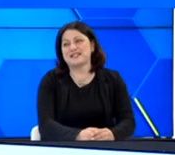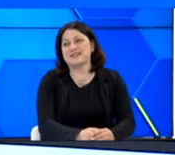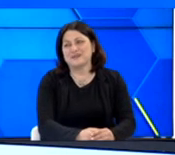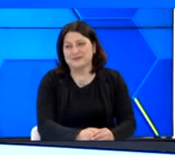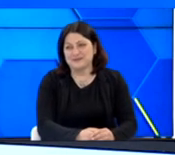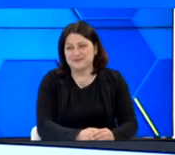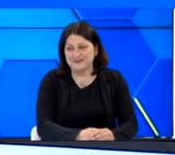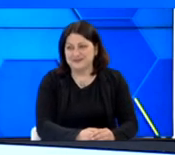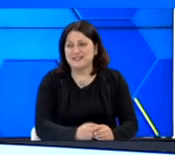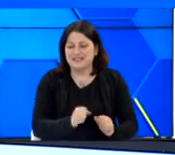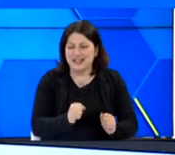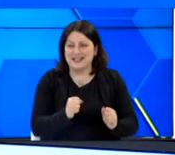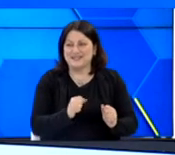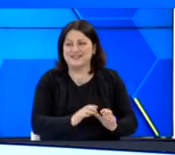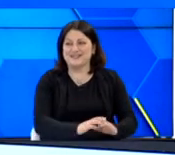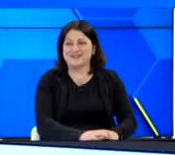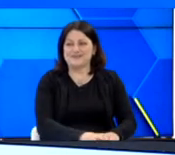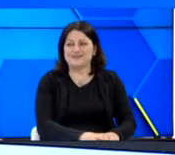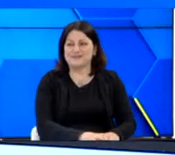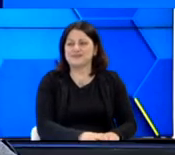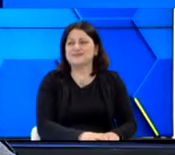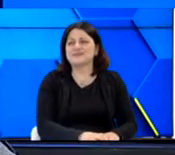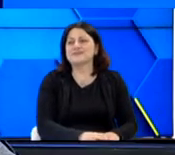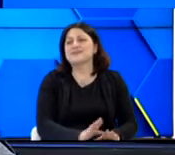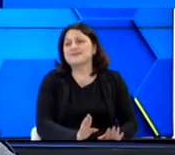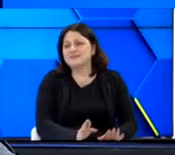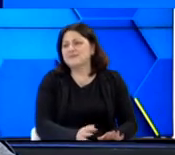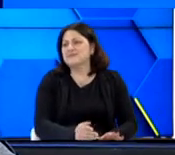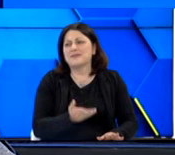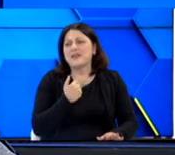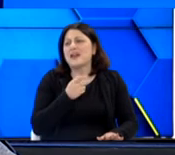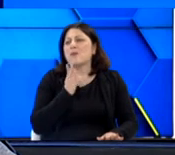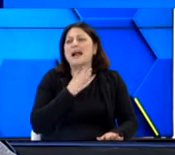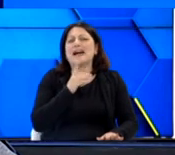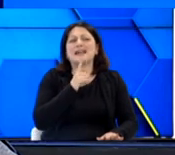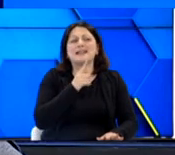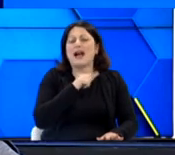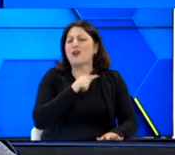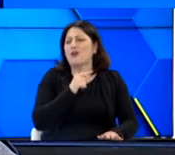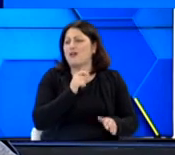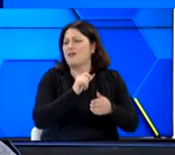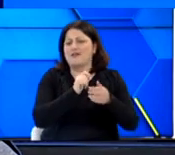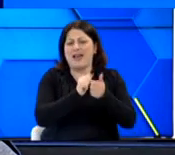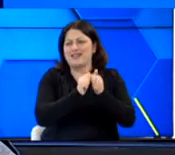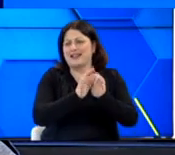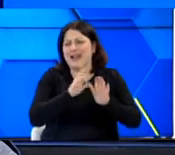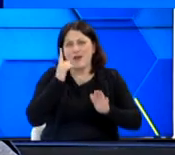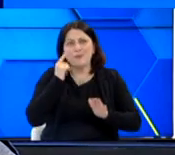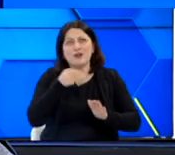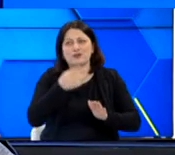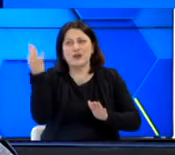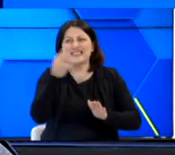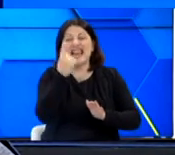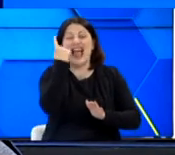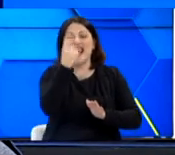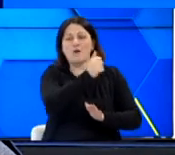πρόσκληση. Να είστε καλά. Γιώργο, ευχαριστούμε. Δεν έχουμε κάτι άλλο από αθλητική επικαιρότητα, έτσι. Νομίζω ότι ήταν ένα θέμα και καλό και ένας